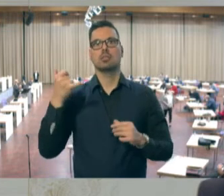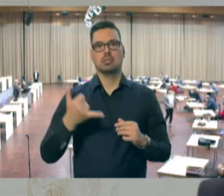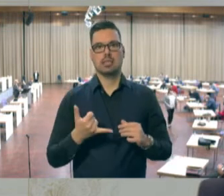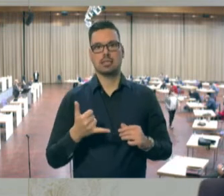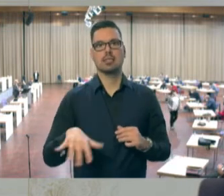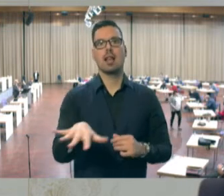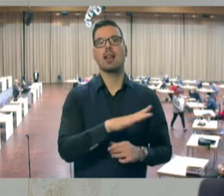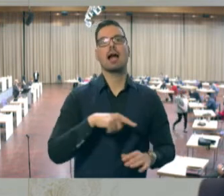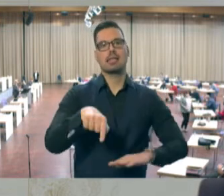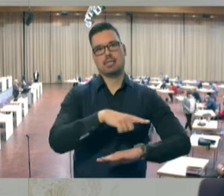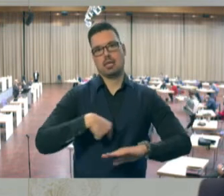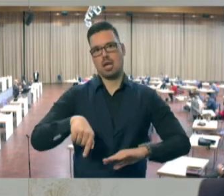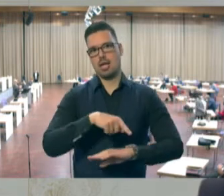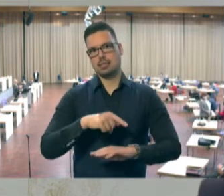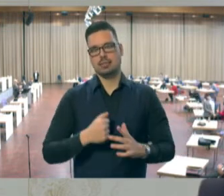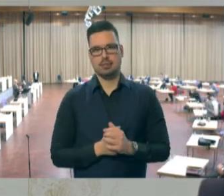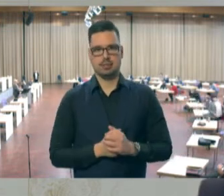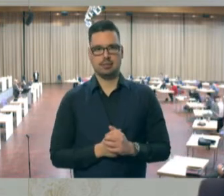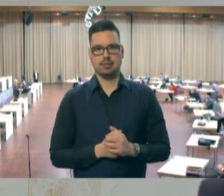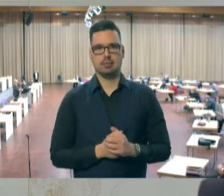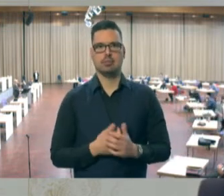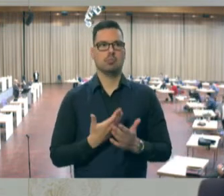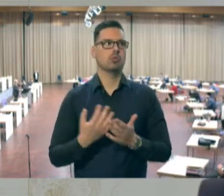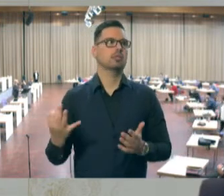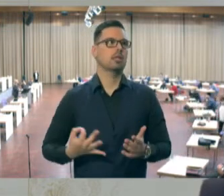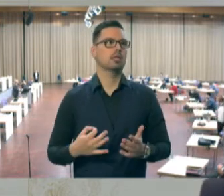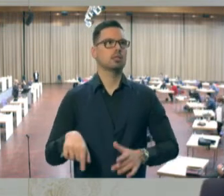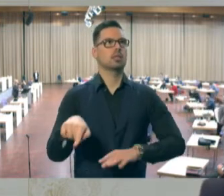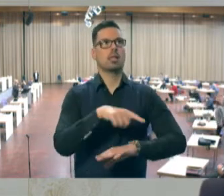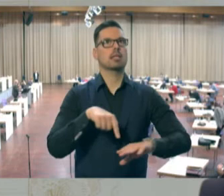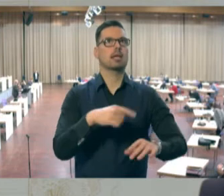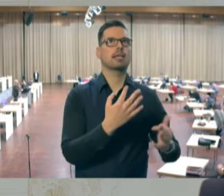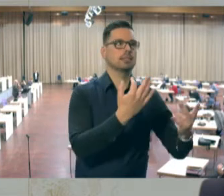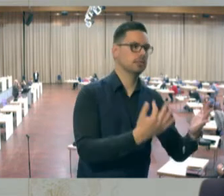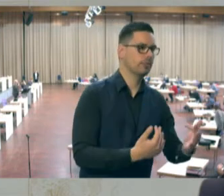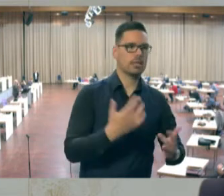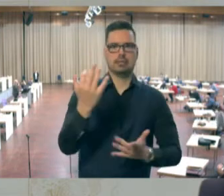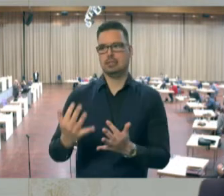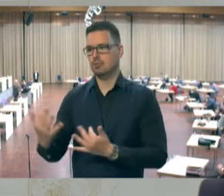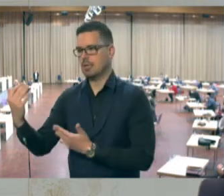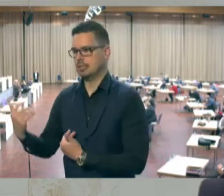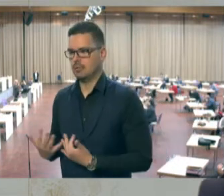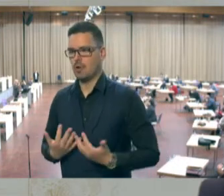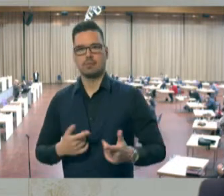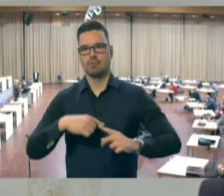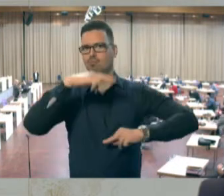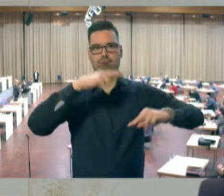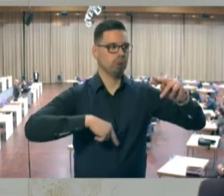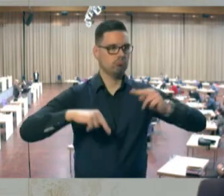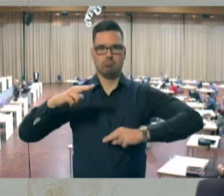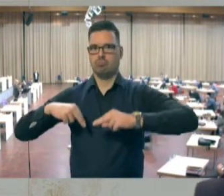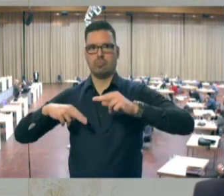Landkreisen. Man sagt also im Saarland zum Beispiel, die Landkreise haben diese Ziffer, also diese Ziffer,